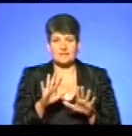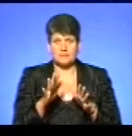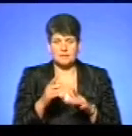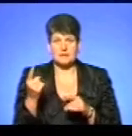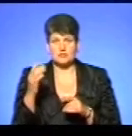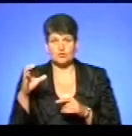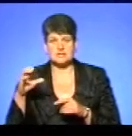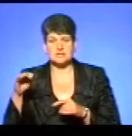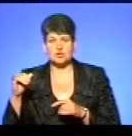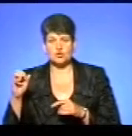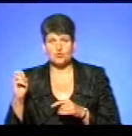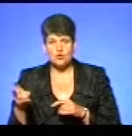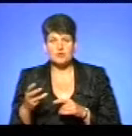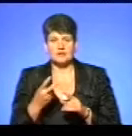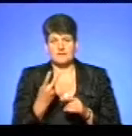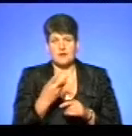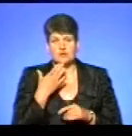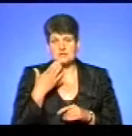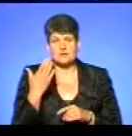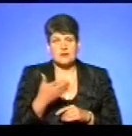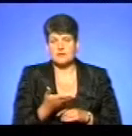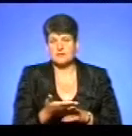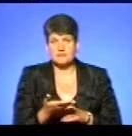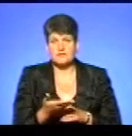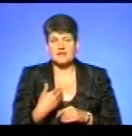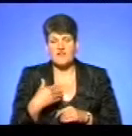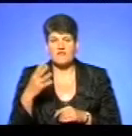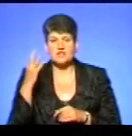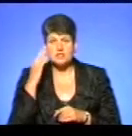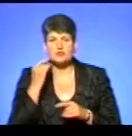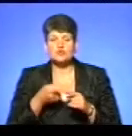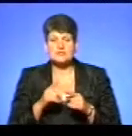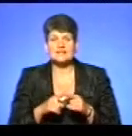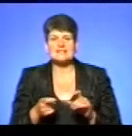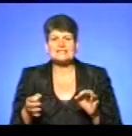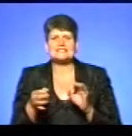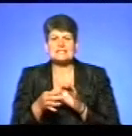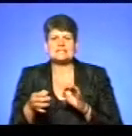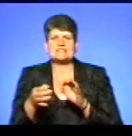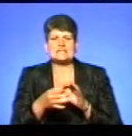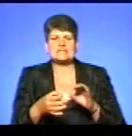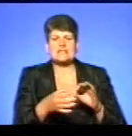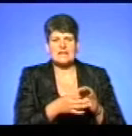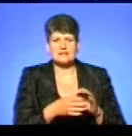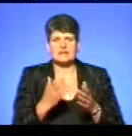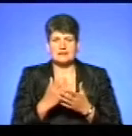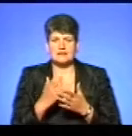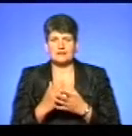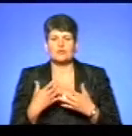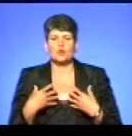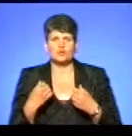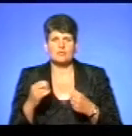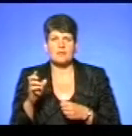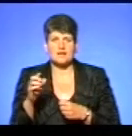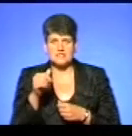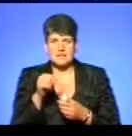сказав, стіжок серед дикій кабанів. І ті два останні, я вважаю, що це буквально здєднання. хоча ми оздоровили в березні місяці